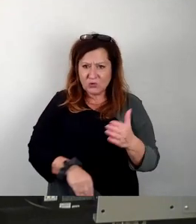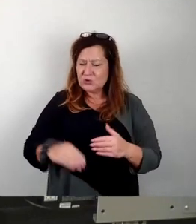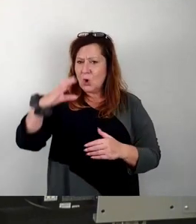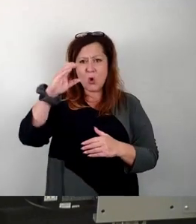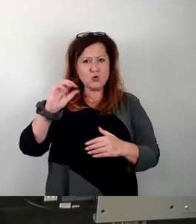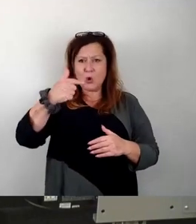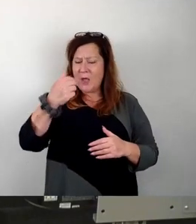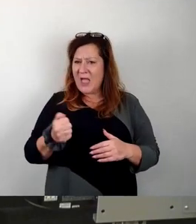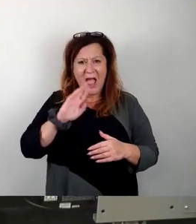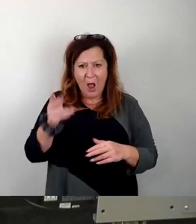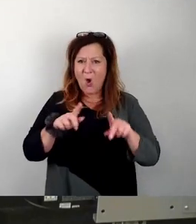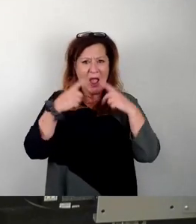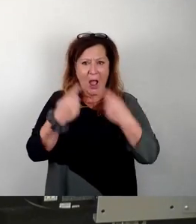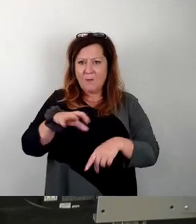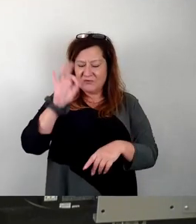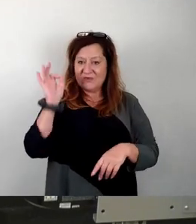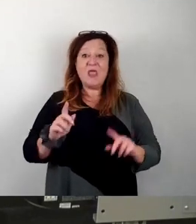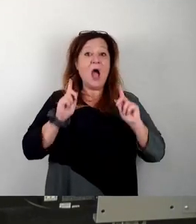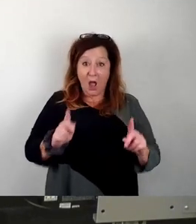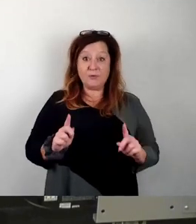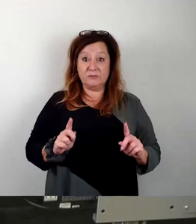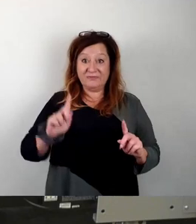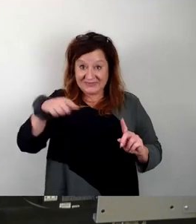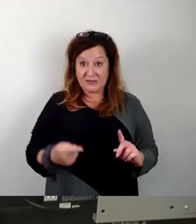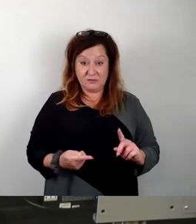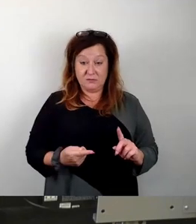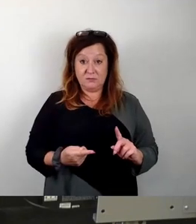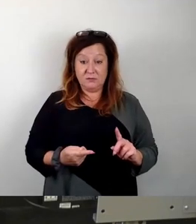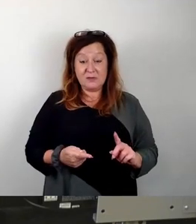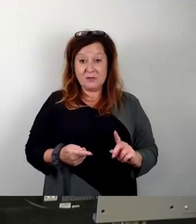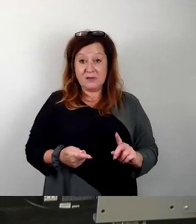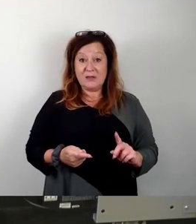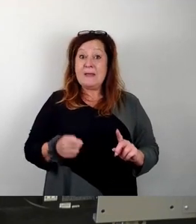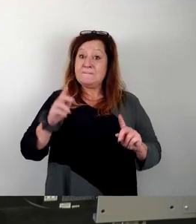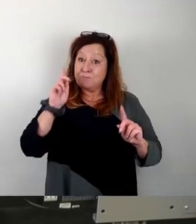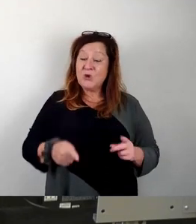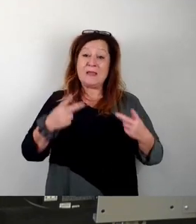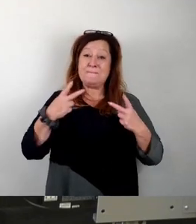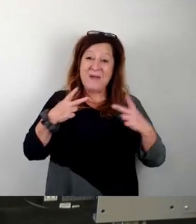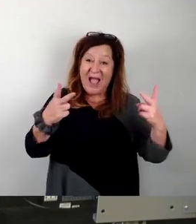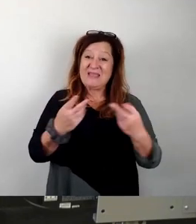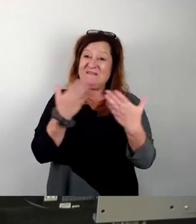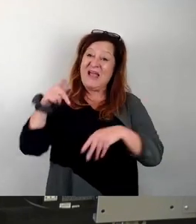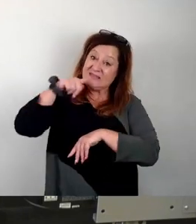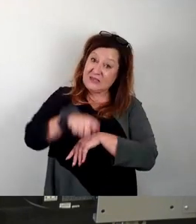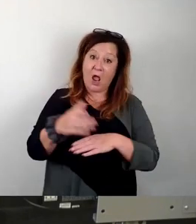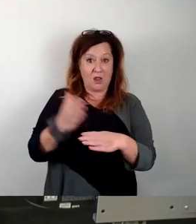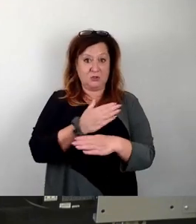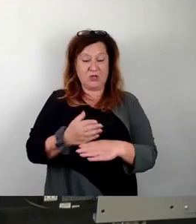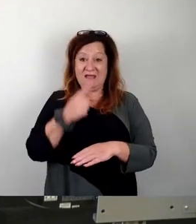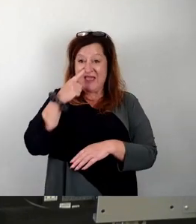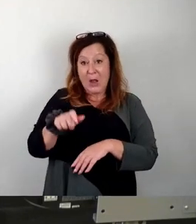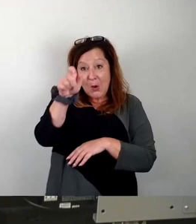auch einen Raum dafür. Aber dann möchte ich bitte auch, dass beachtet wird, was dort entschieden wird. Und wenn die Bürger